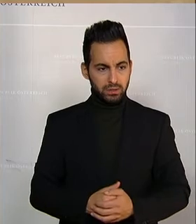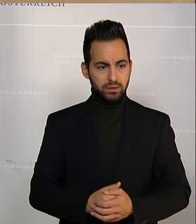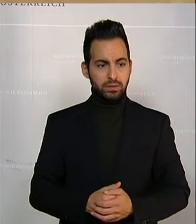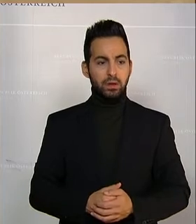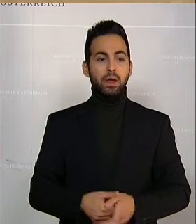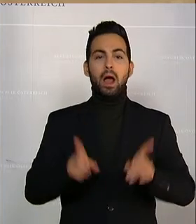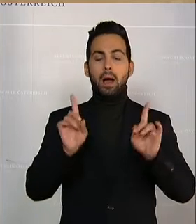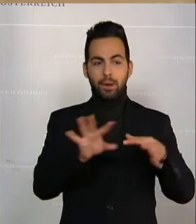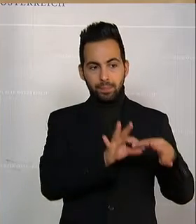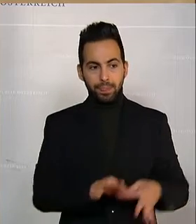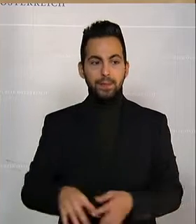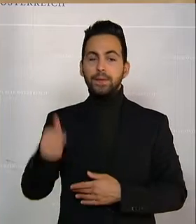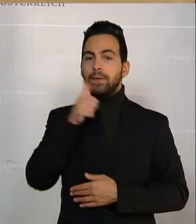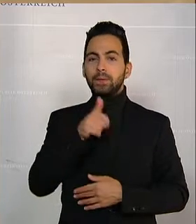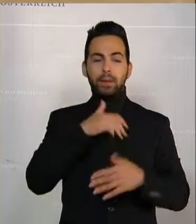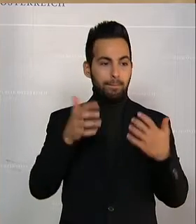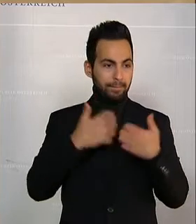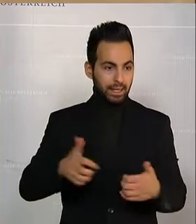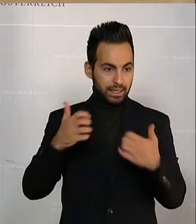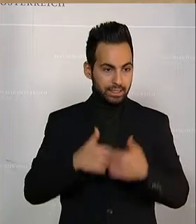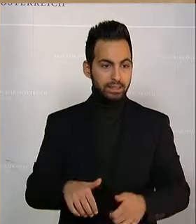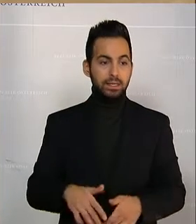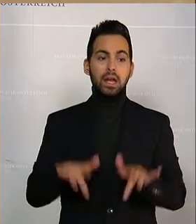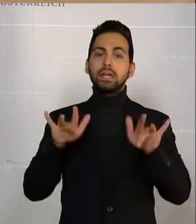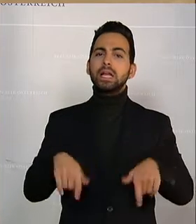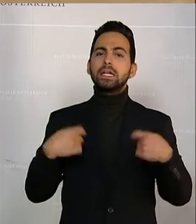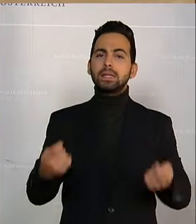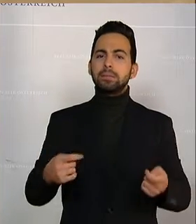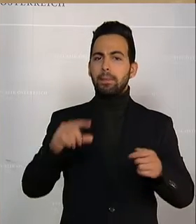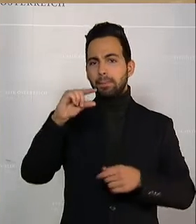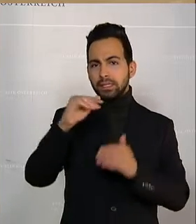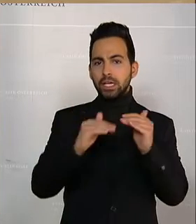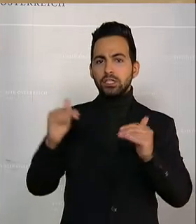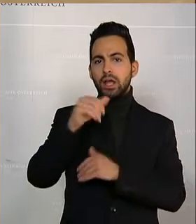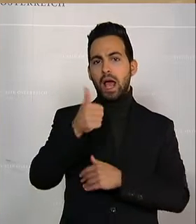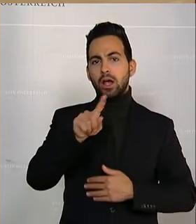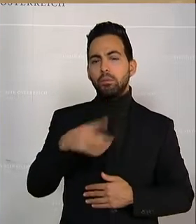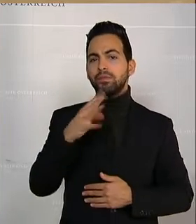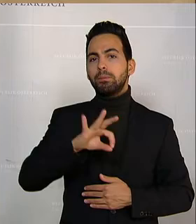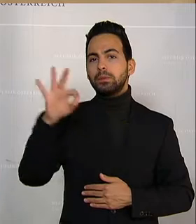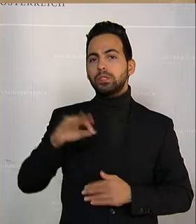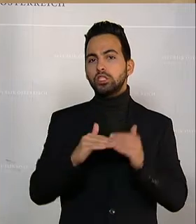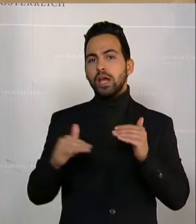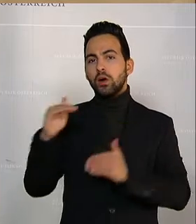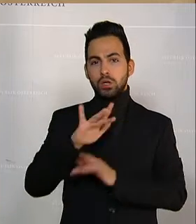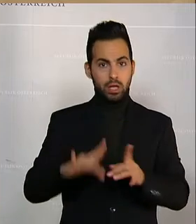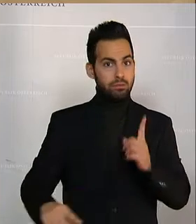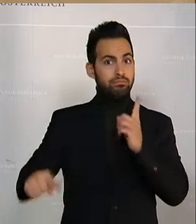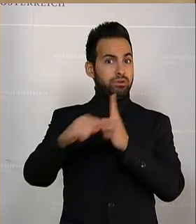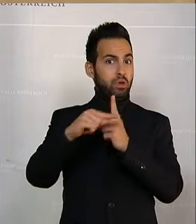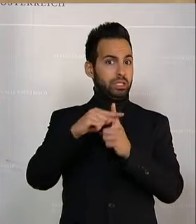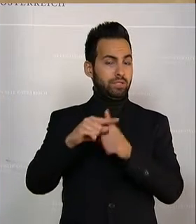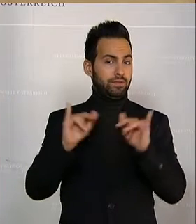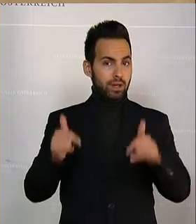Aber nun zum grünen Bericht. Es gibt eine geringe Steigerung von 1,4 Prozent, das ist ja sehr positiv,